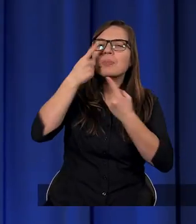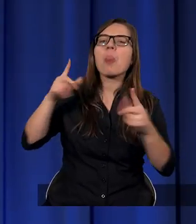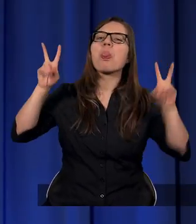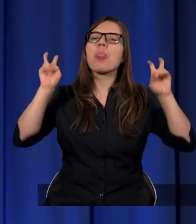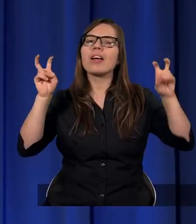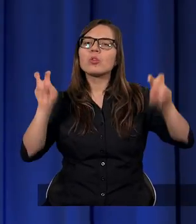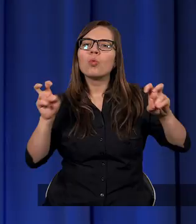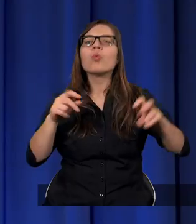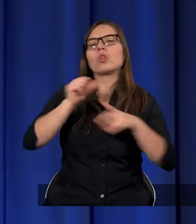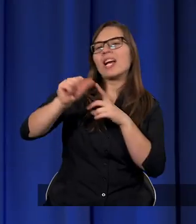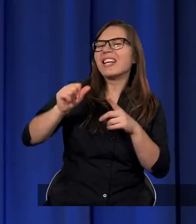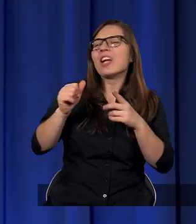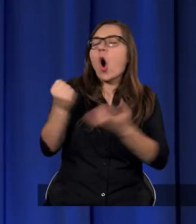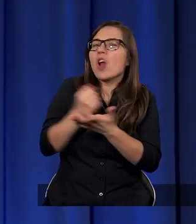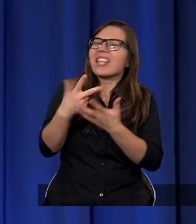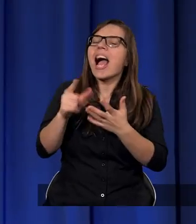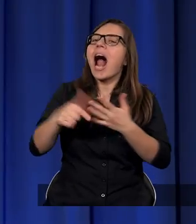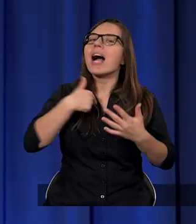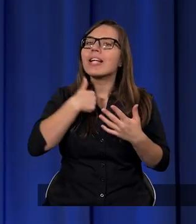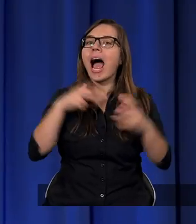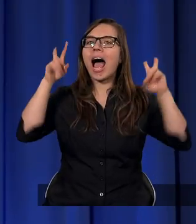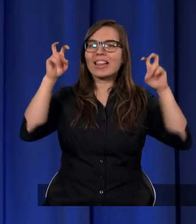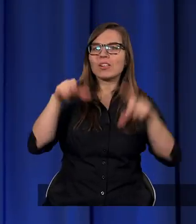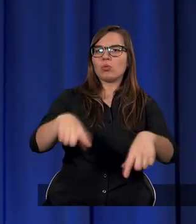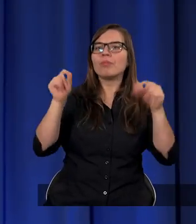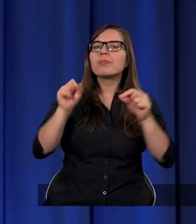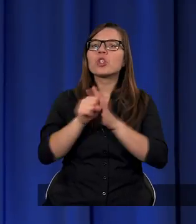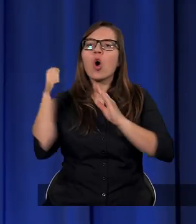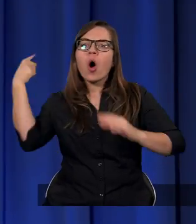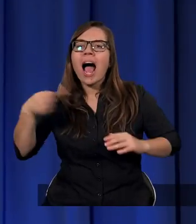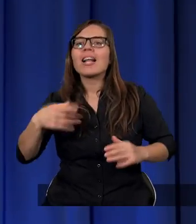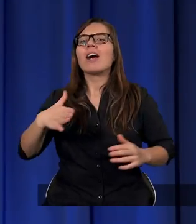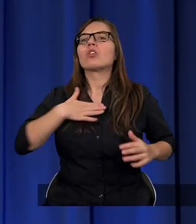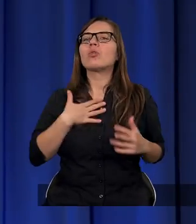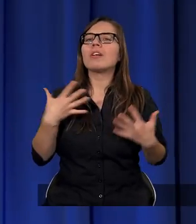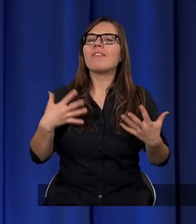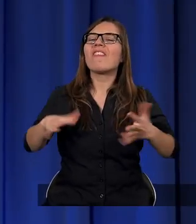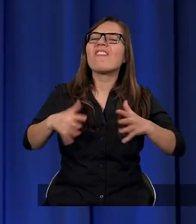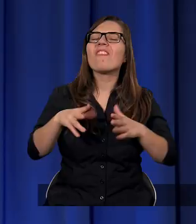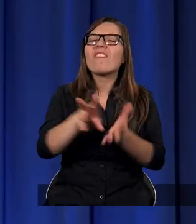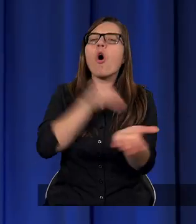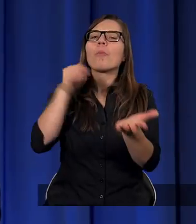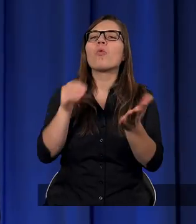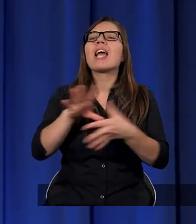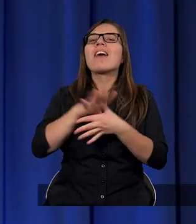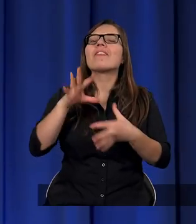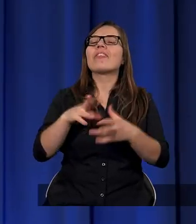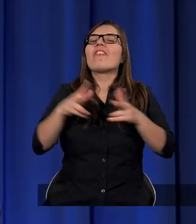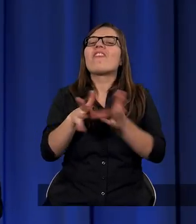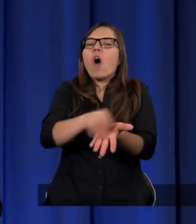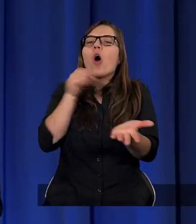bo nie zawsze jest to konieczne, ale kiedy wybieram tytuł dla kazania, często formuję to właśnie w formie pytania.